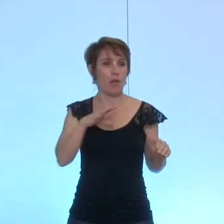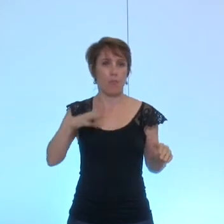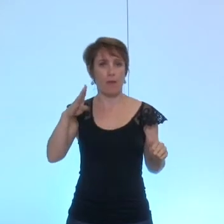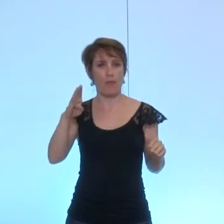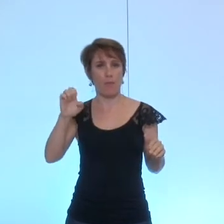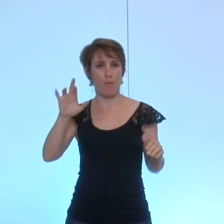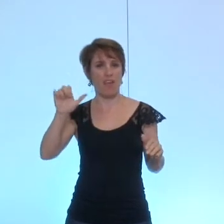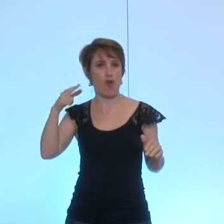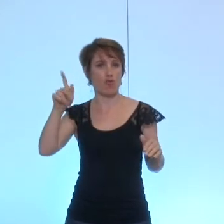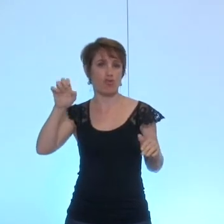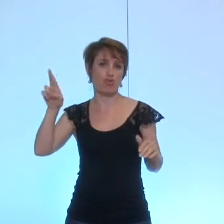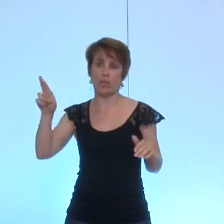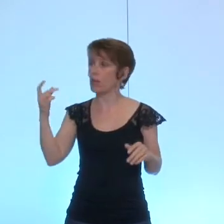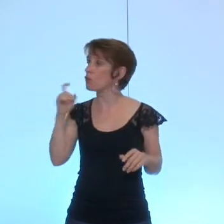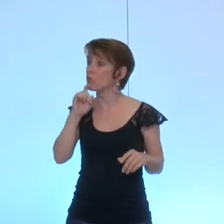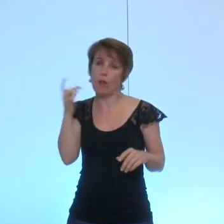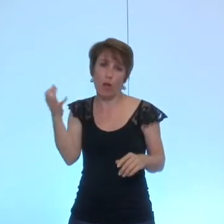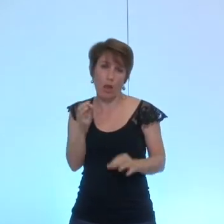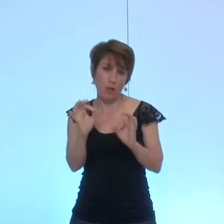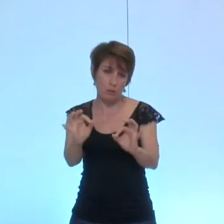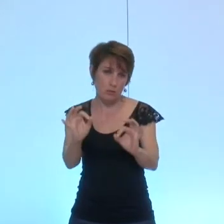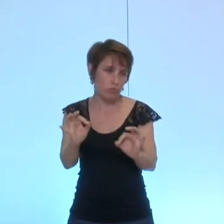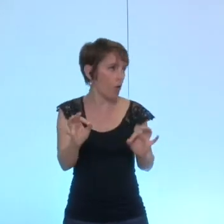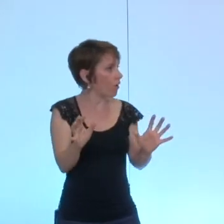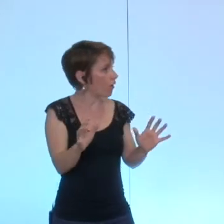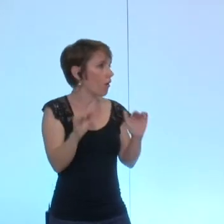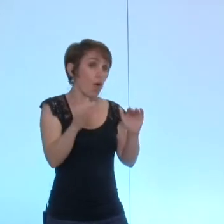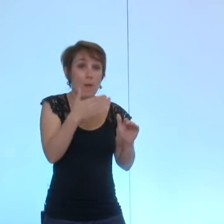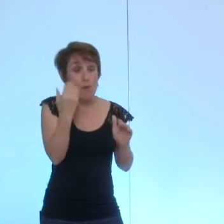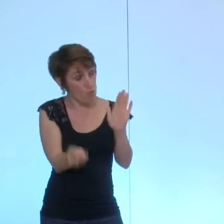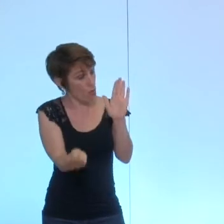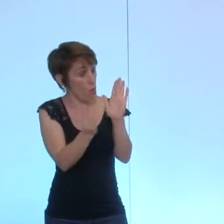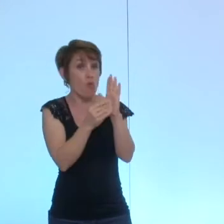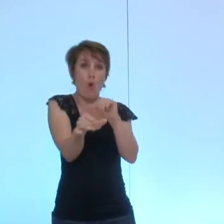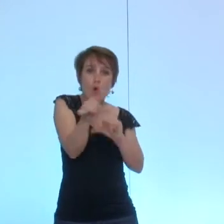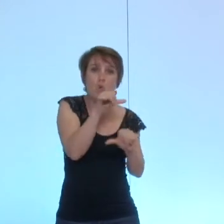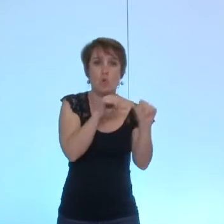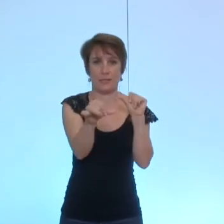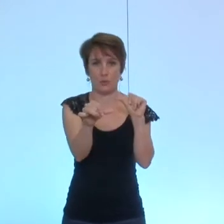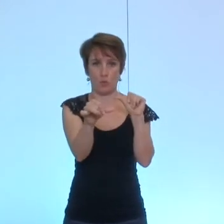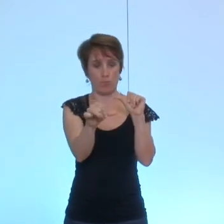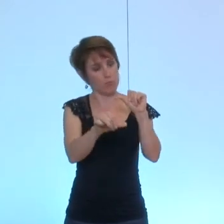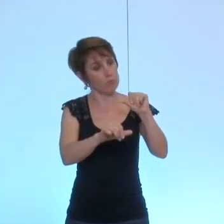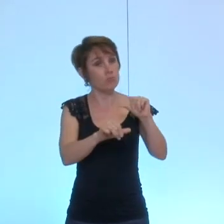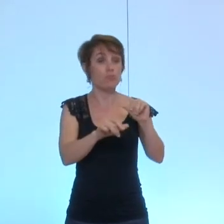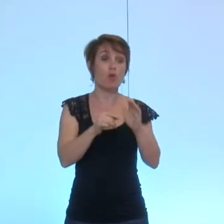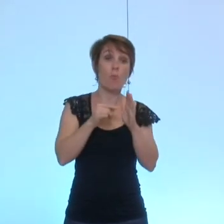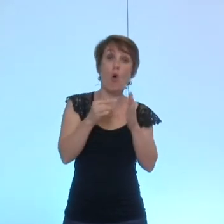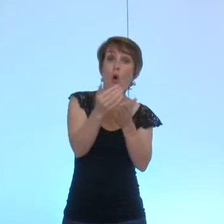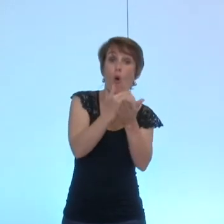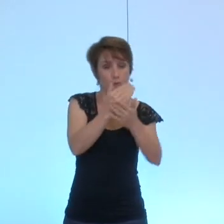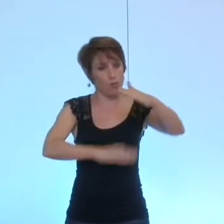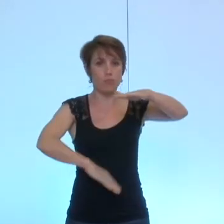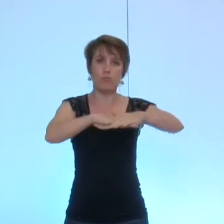'a fort bien dit, imaginer que de fermer ce dispositif à un certain niveau de revenu.